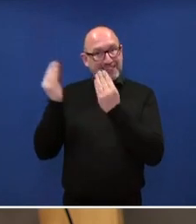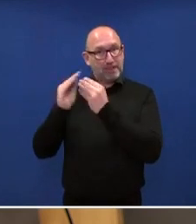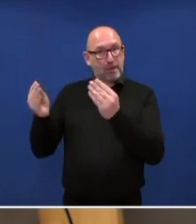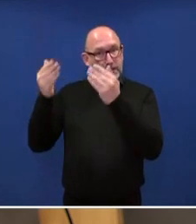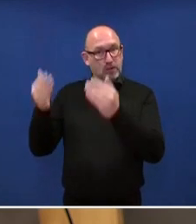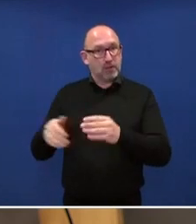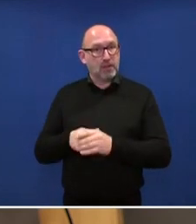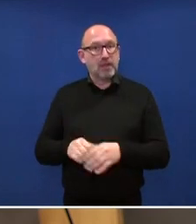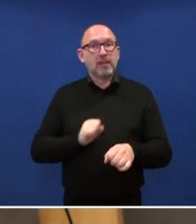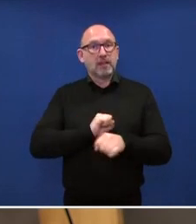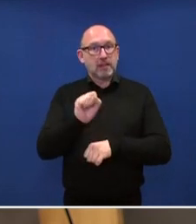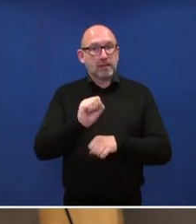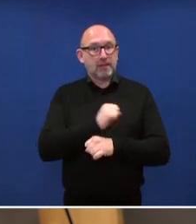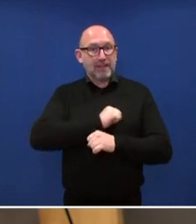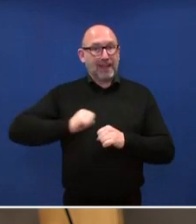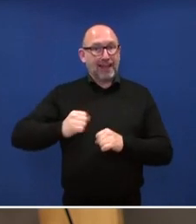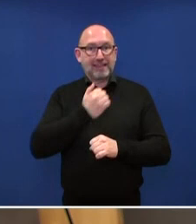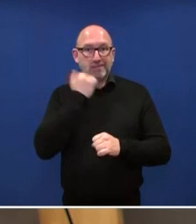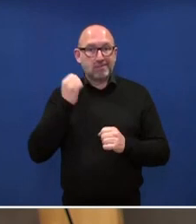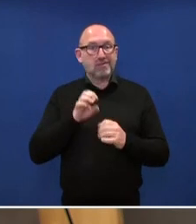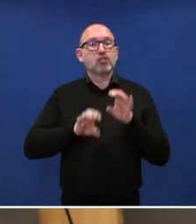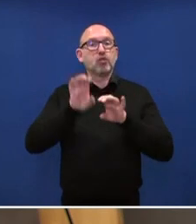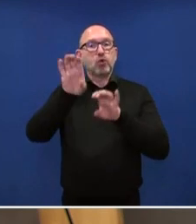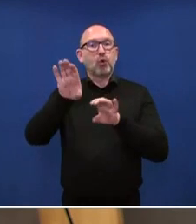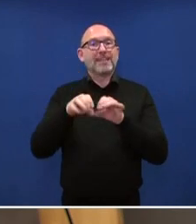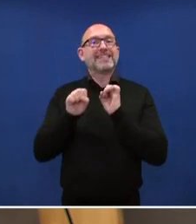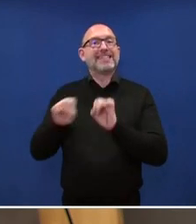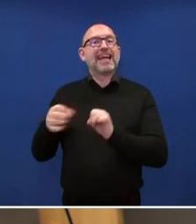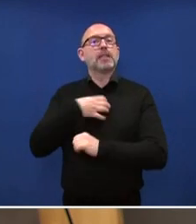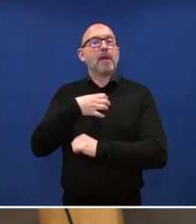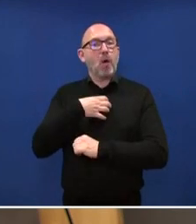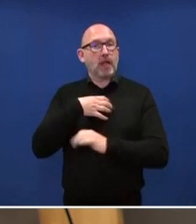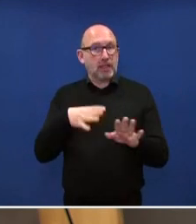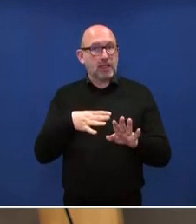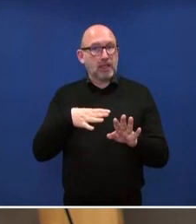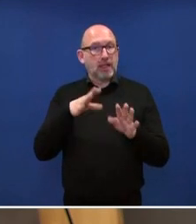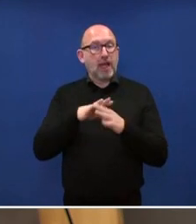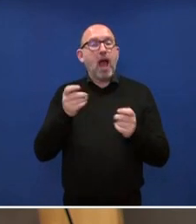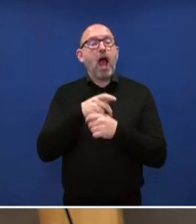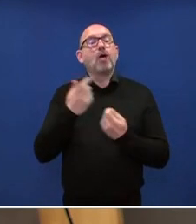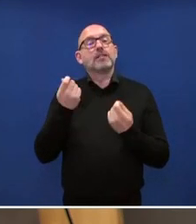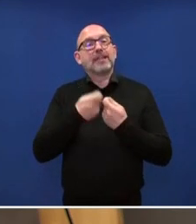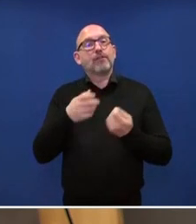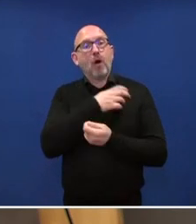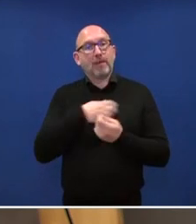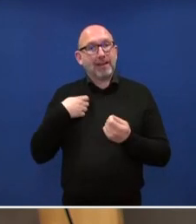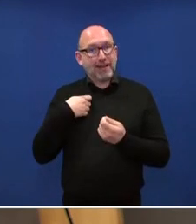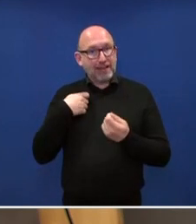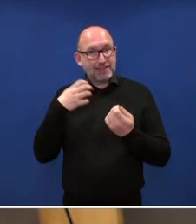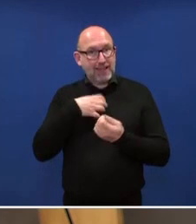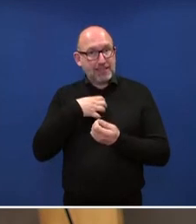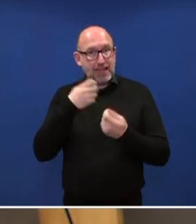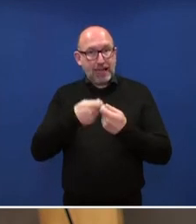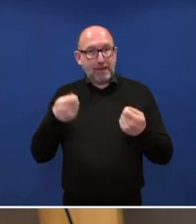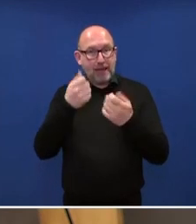Kampf gegen rechte Strukturen in Sicherheitsbehörden aus Sicht des Kanzlerinnenamtes nur noch vom BMI